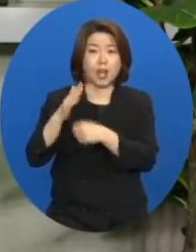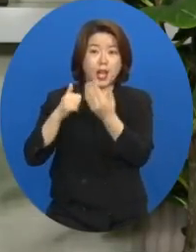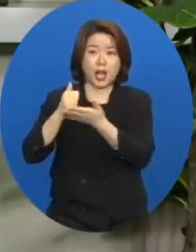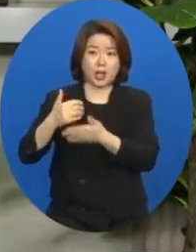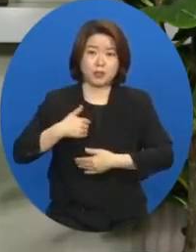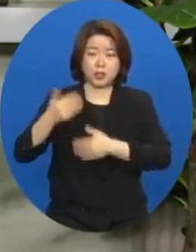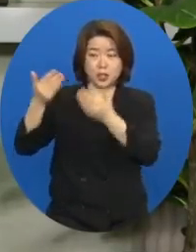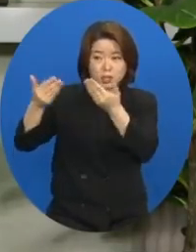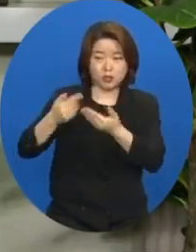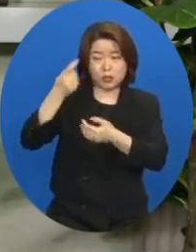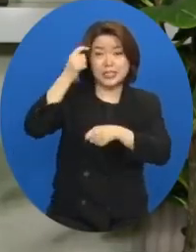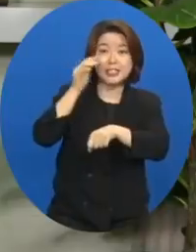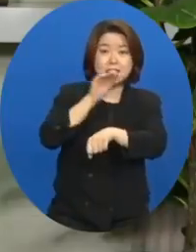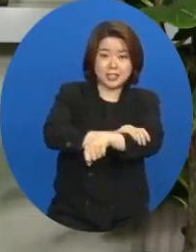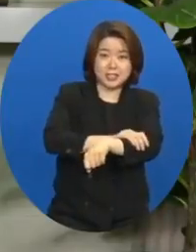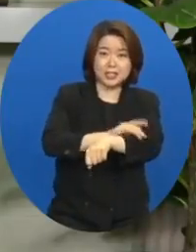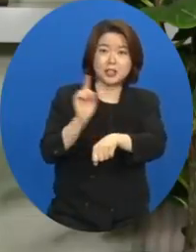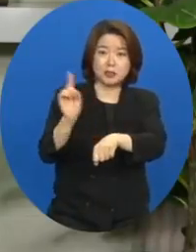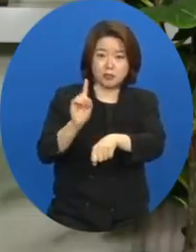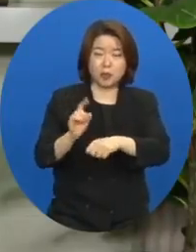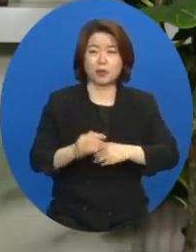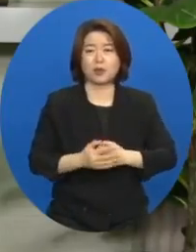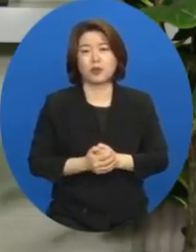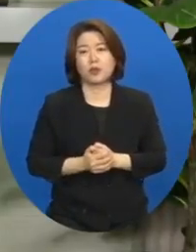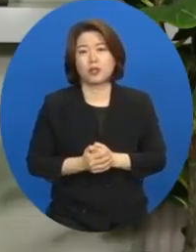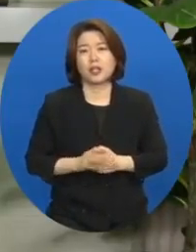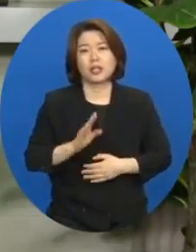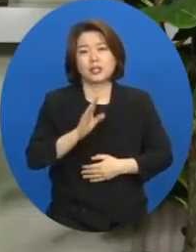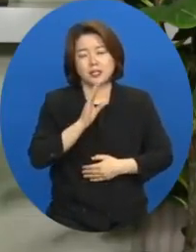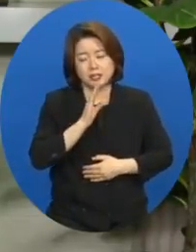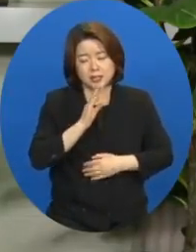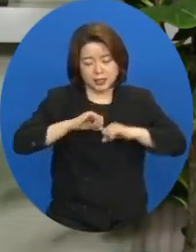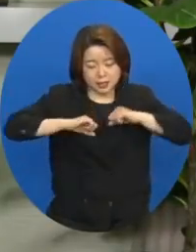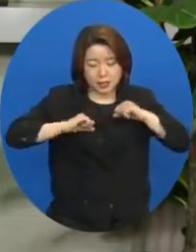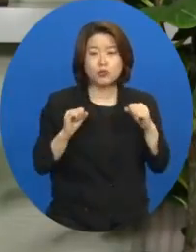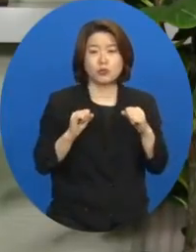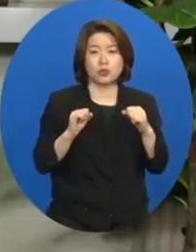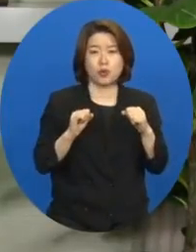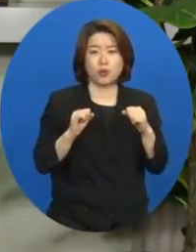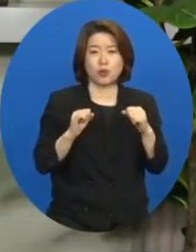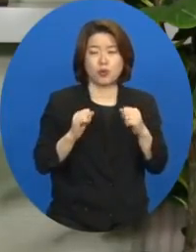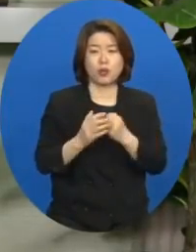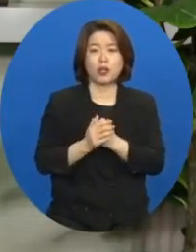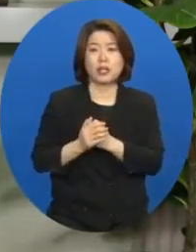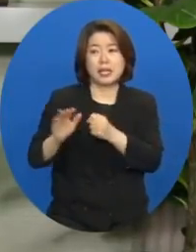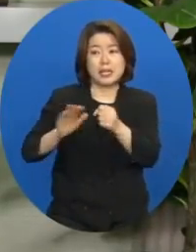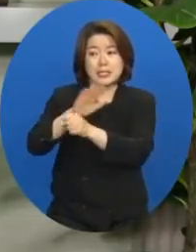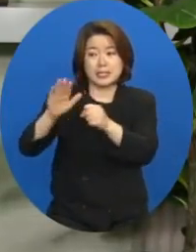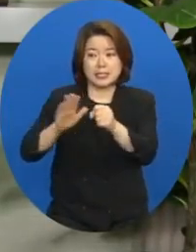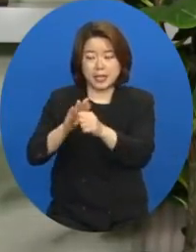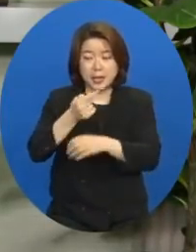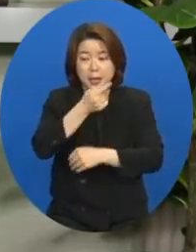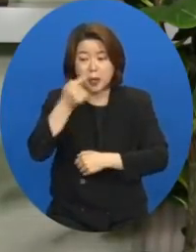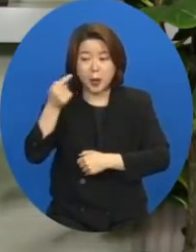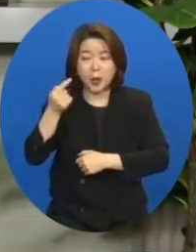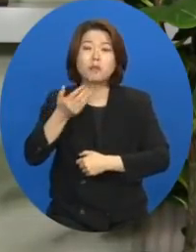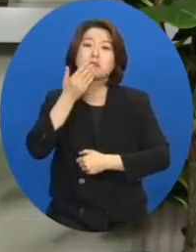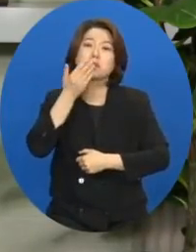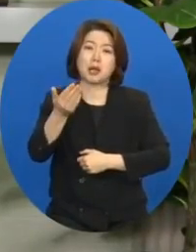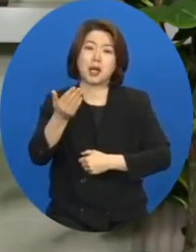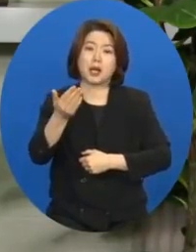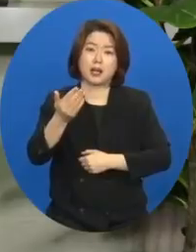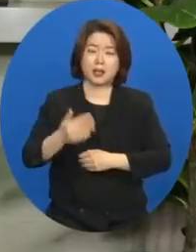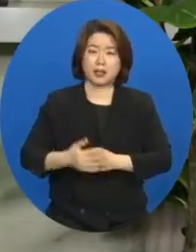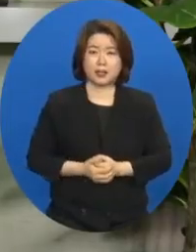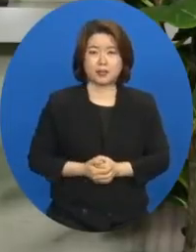저에게 주신 지혜가 진정한 순종은 사랑으로 검증되어야 한다는 것입니다.